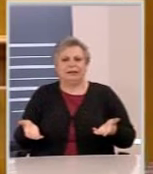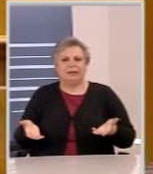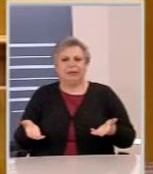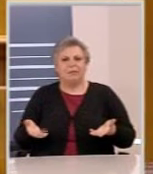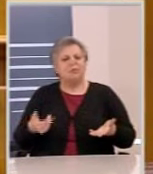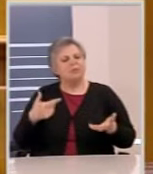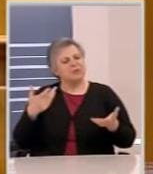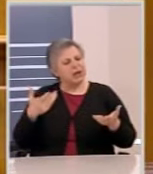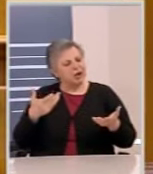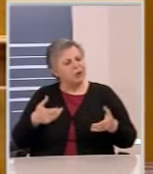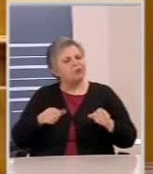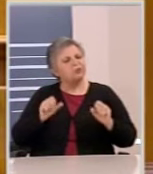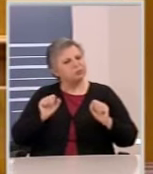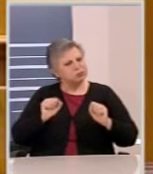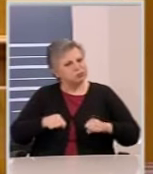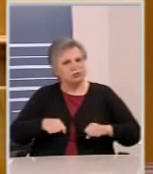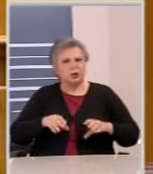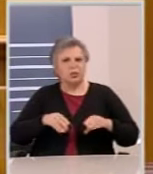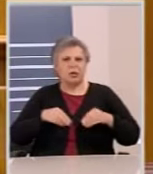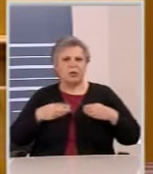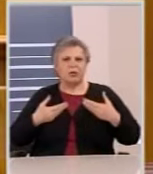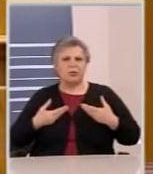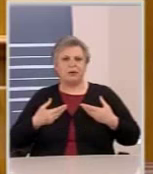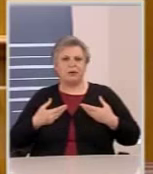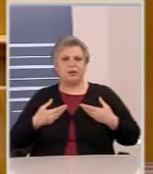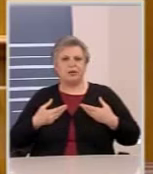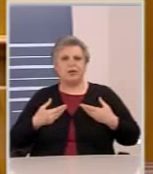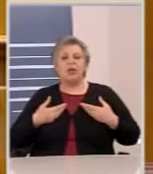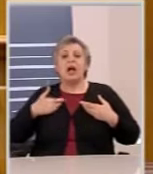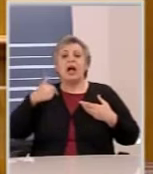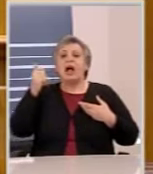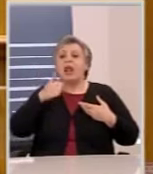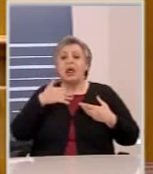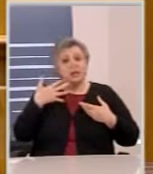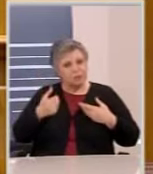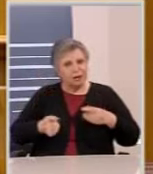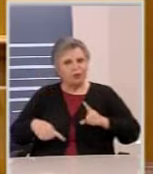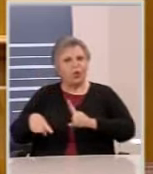Τα θετικά μέτρα, τα θετικά μέτρα γιατί τα καταψηφίζετε.